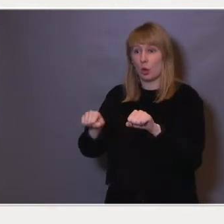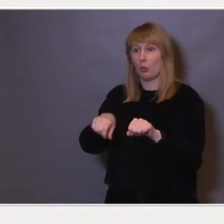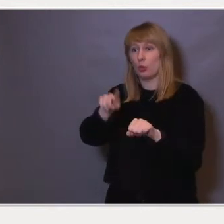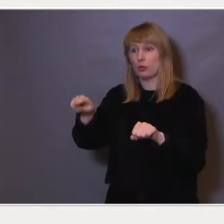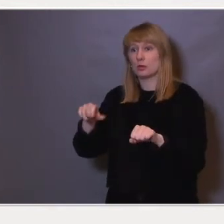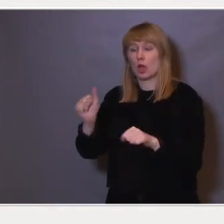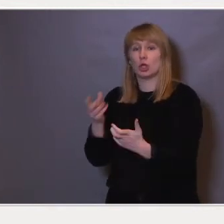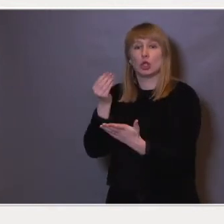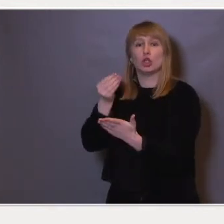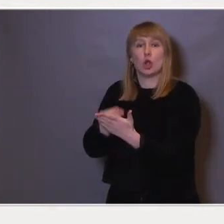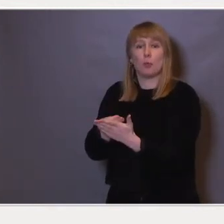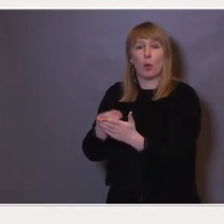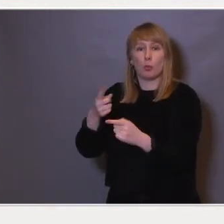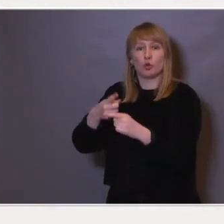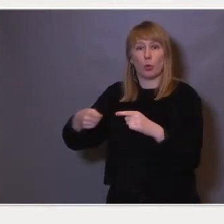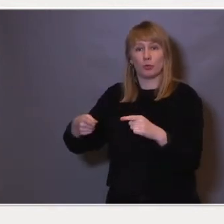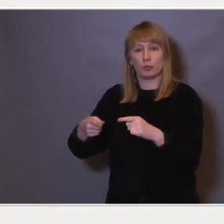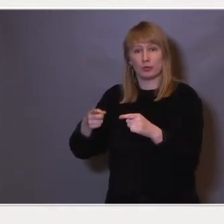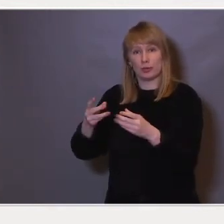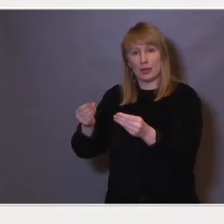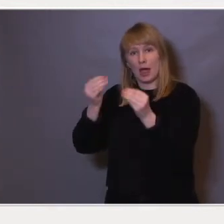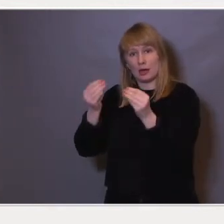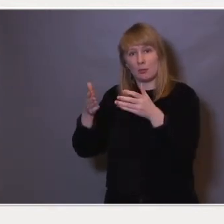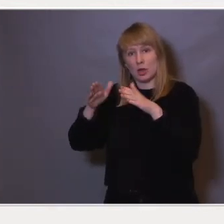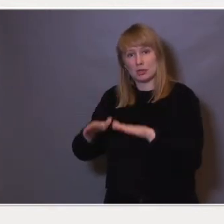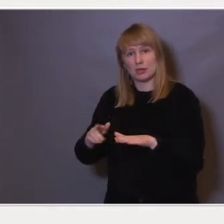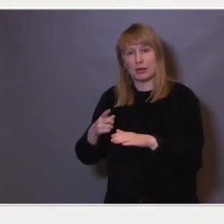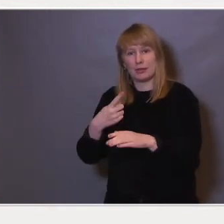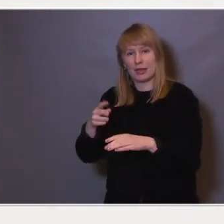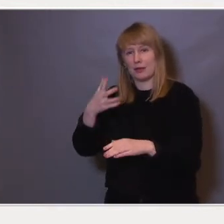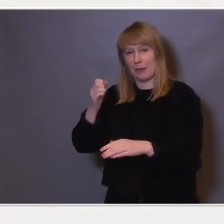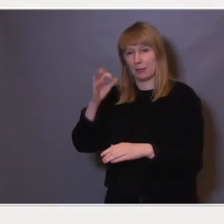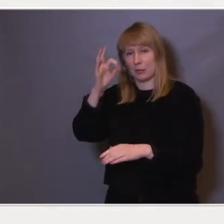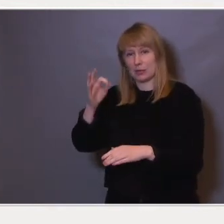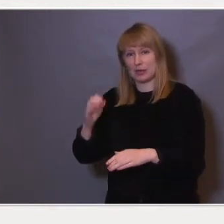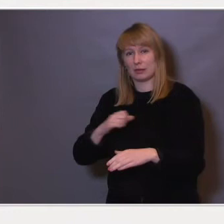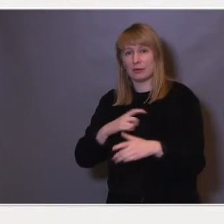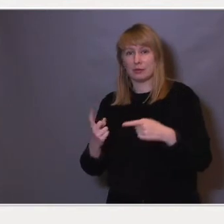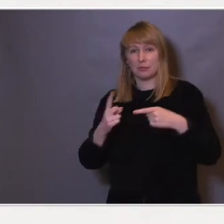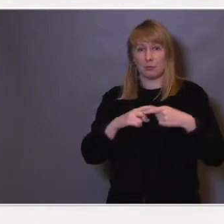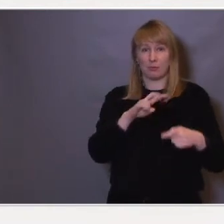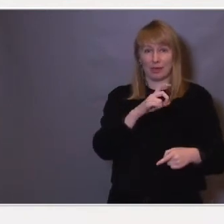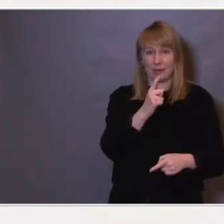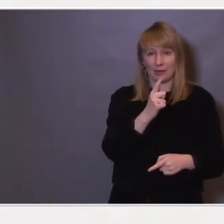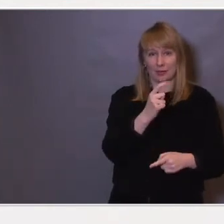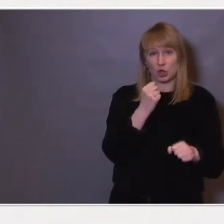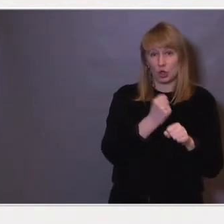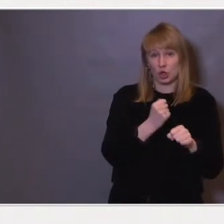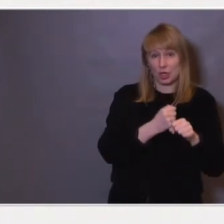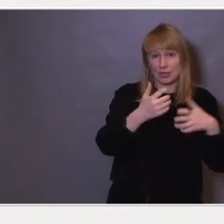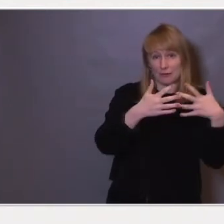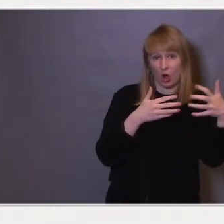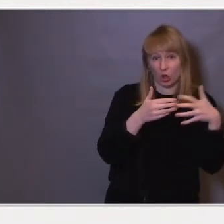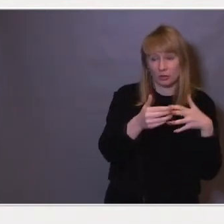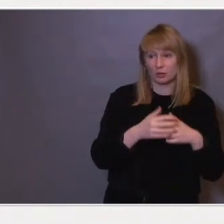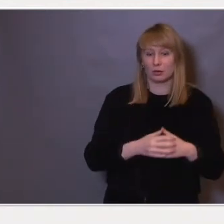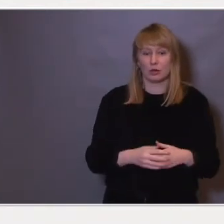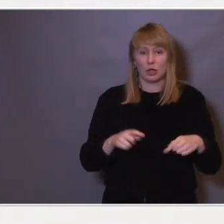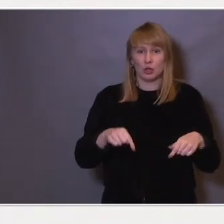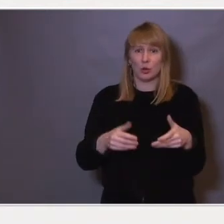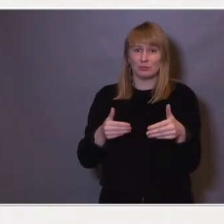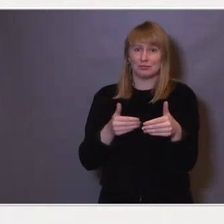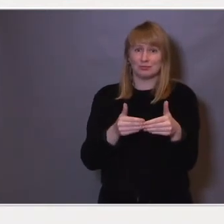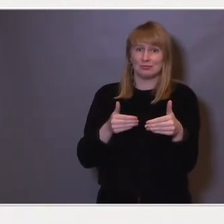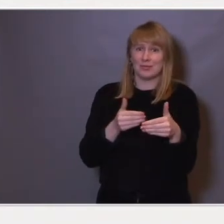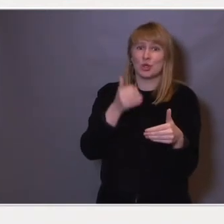kjøpe opsjon på læreplass til minst 50% av de som begynner i VG1-yrkesfag. Og nå nærmer jeg meg